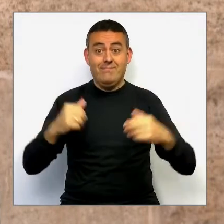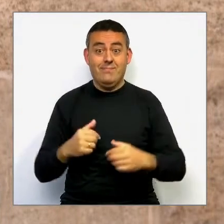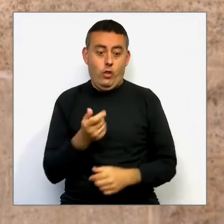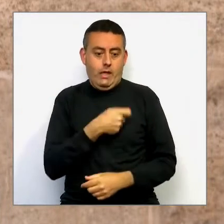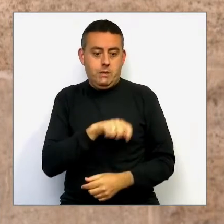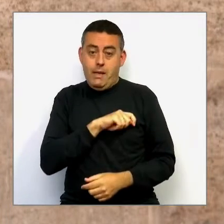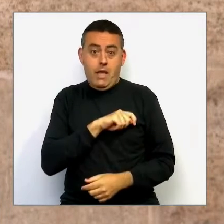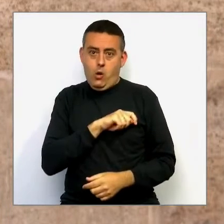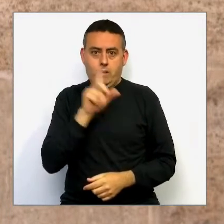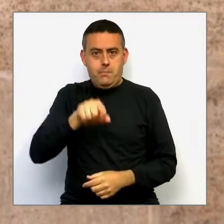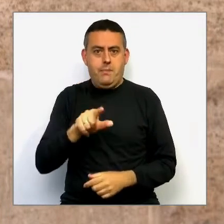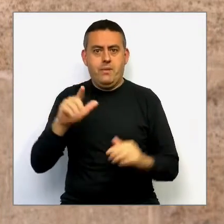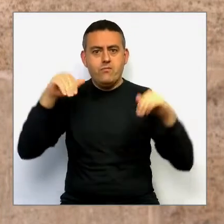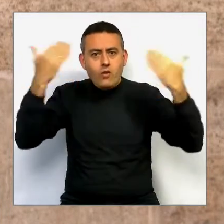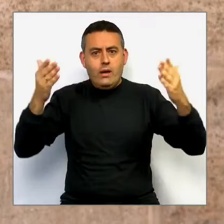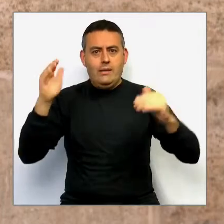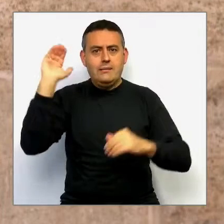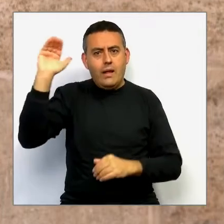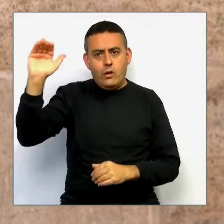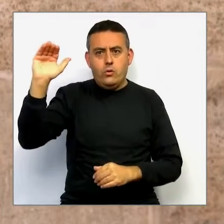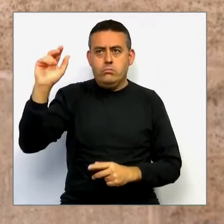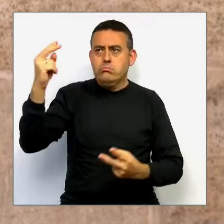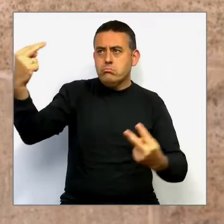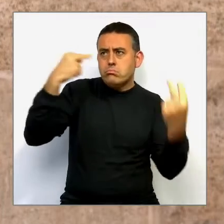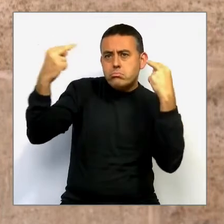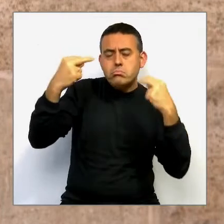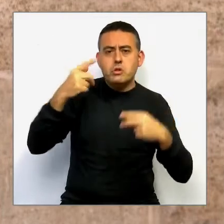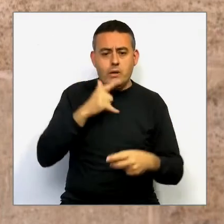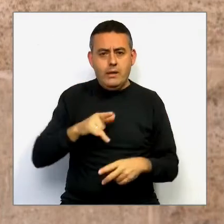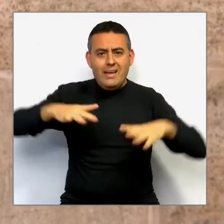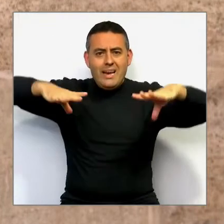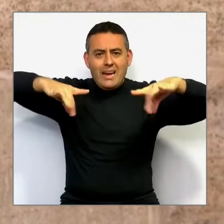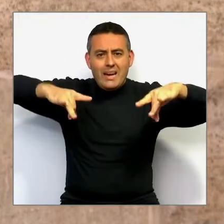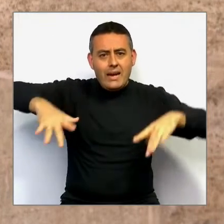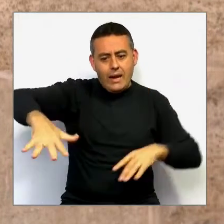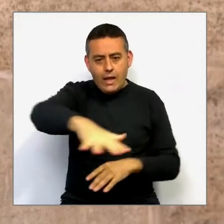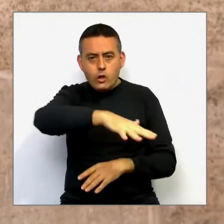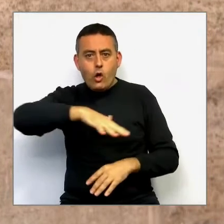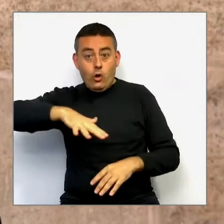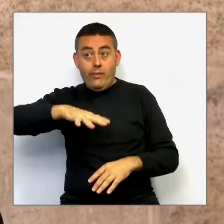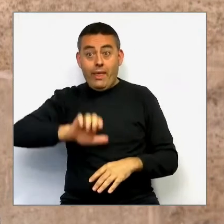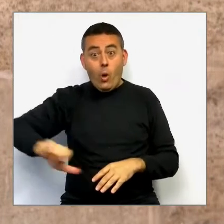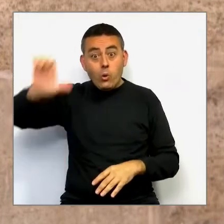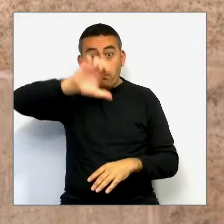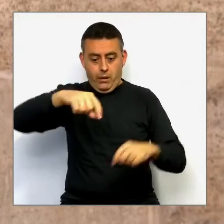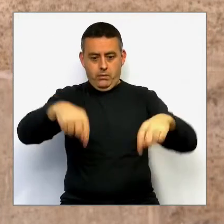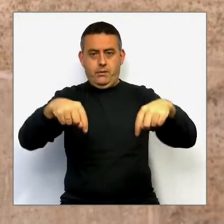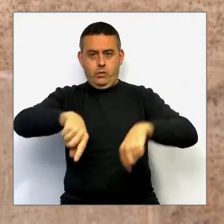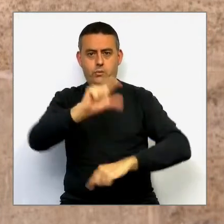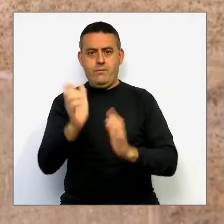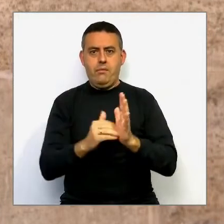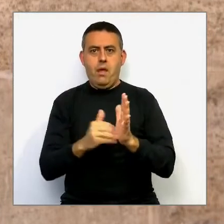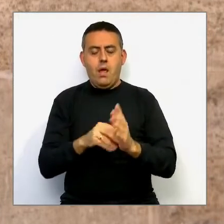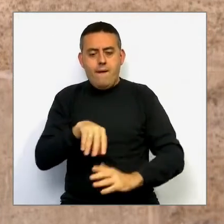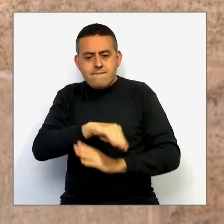Espanya sinó fora, està aixin com una de les regions més protegides d'Europa, tot això és